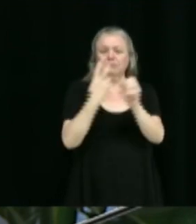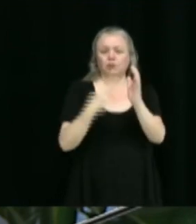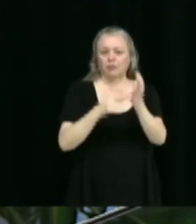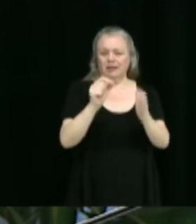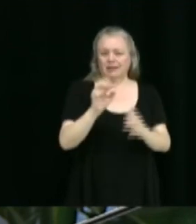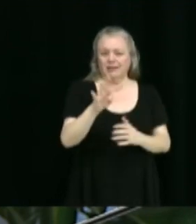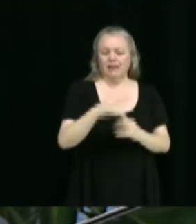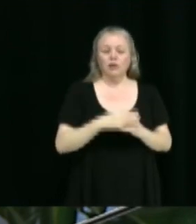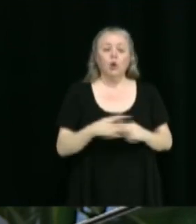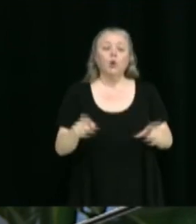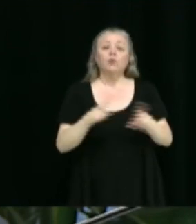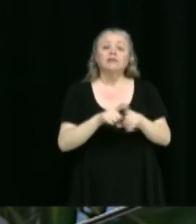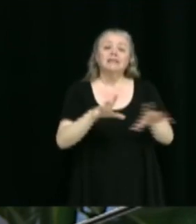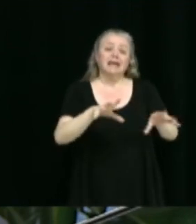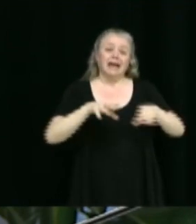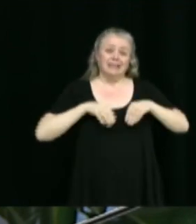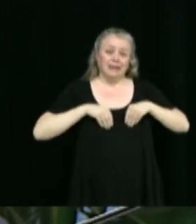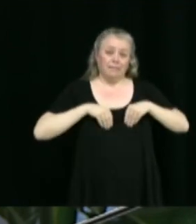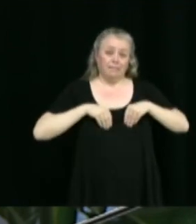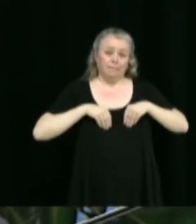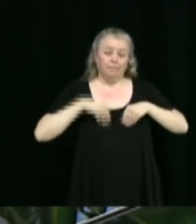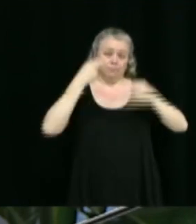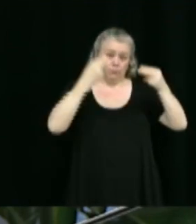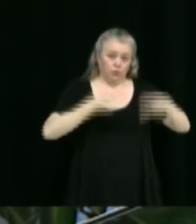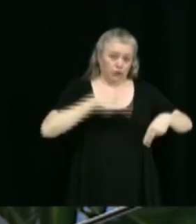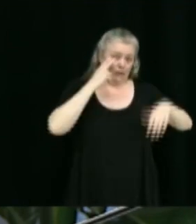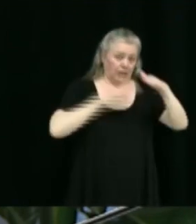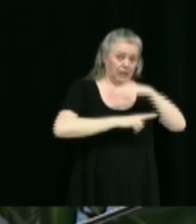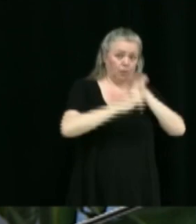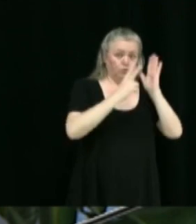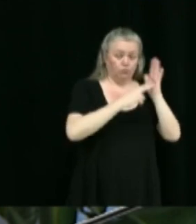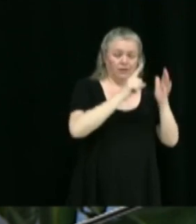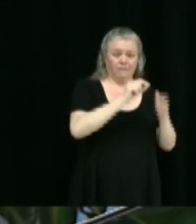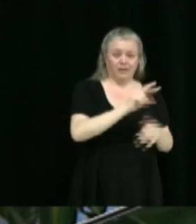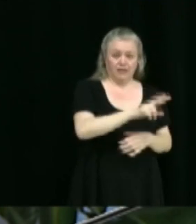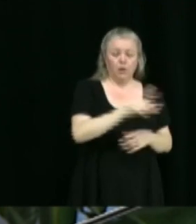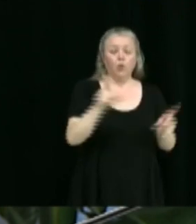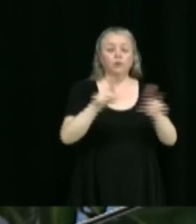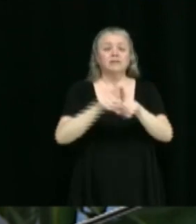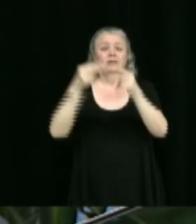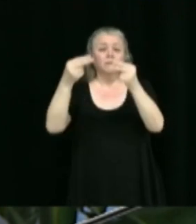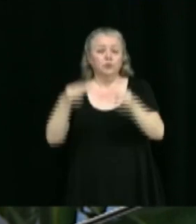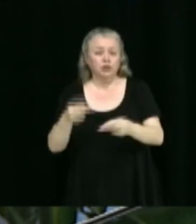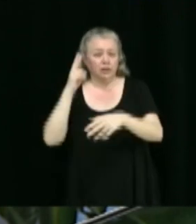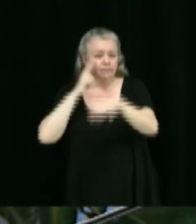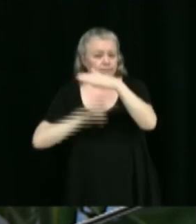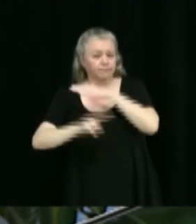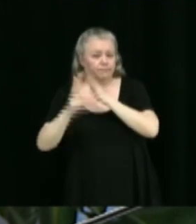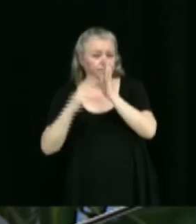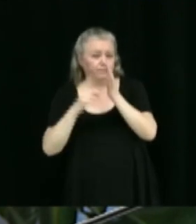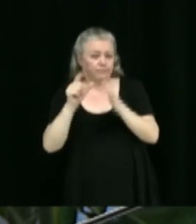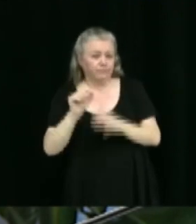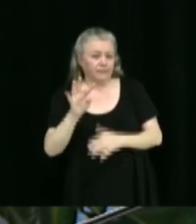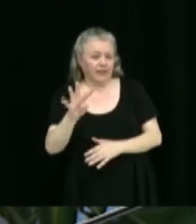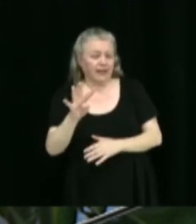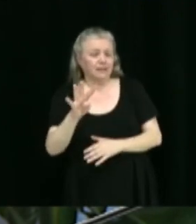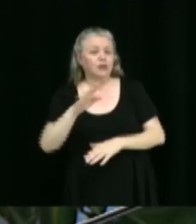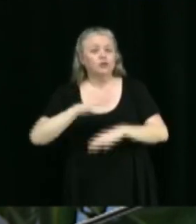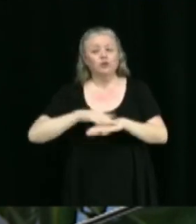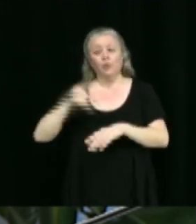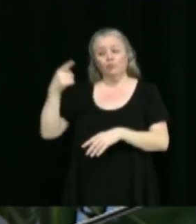budget révisé 2023, ainsi que le dépôt du budget prévisionnel 2024 de l'organisme Roulibus,